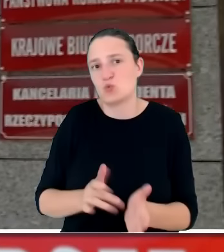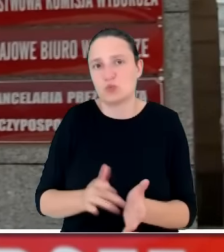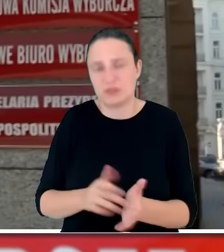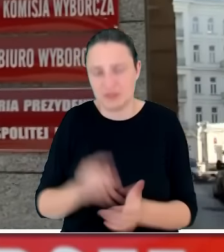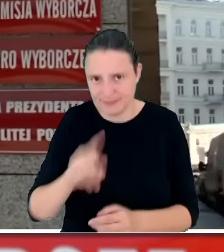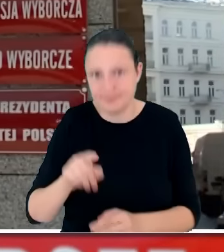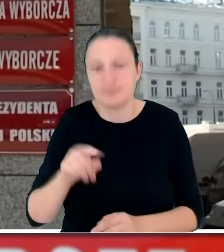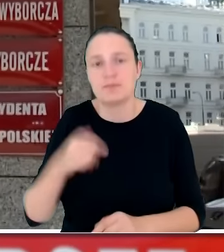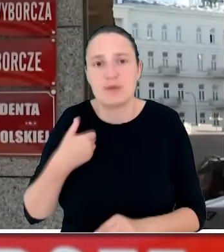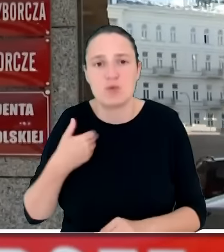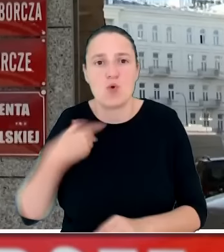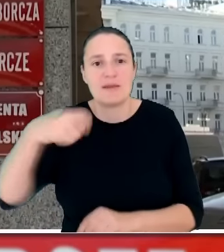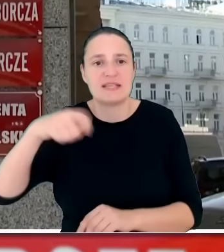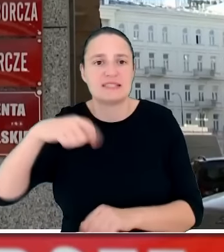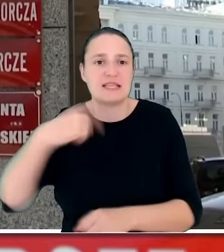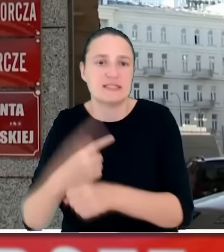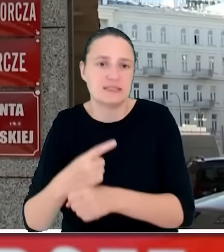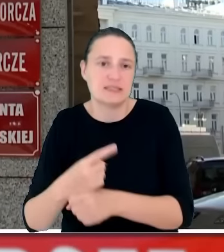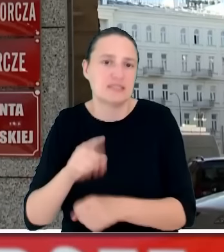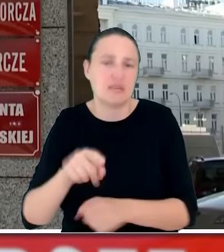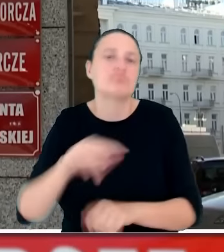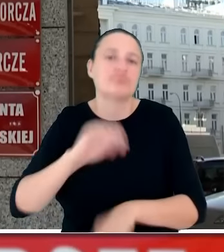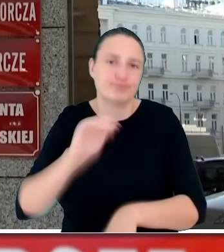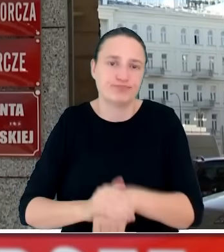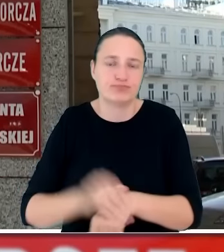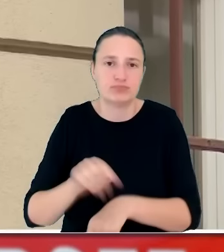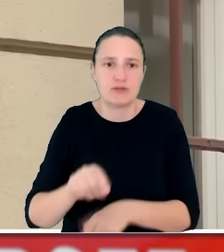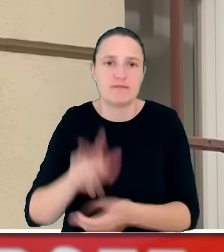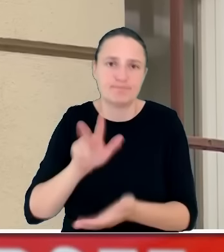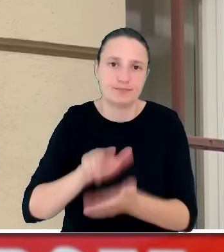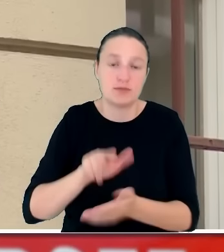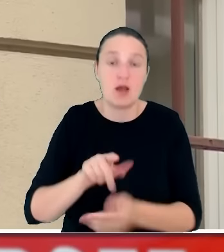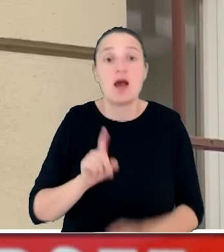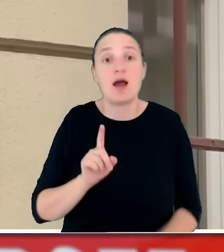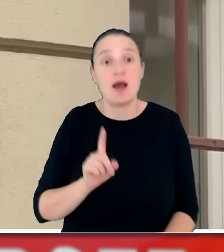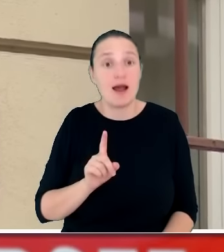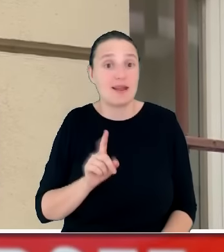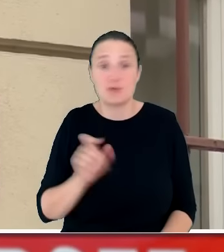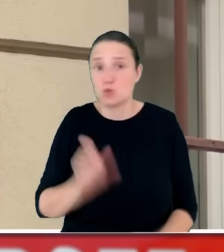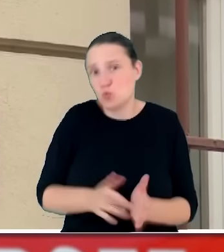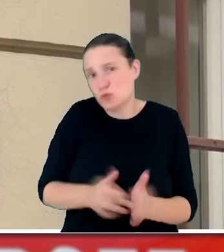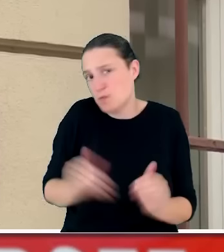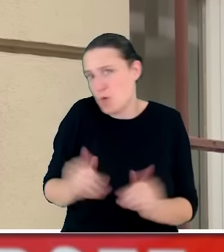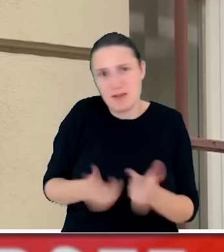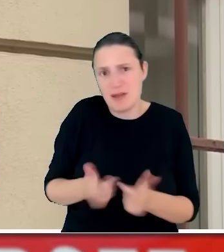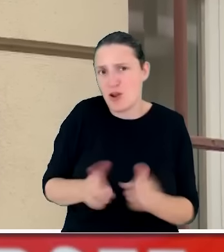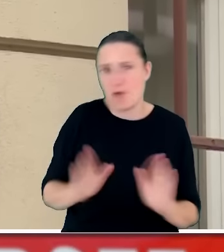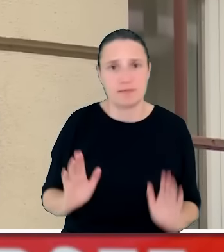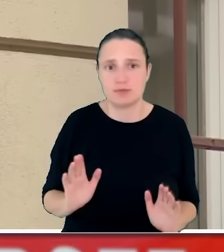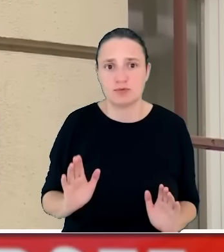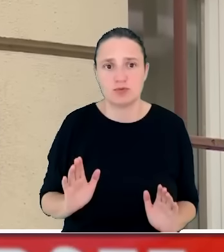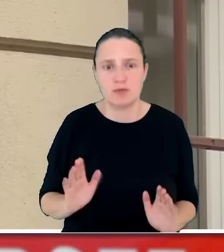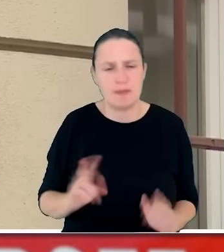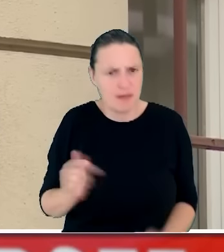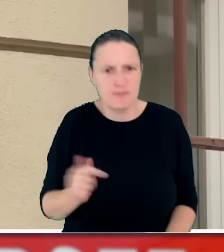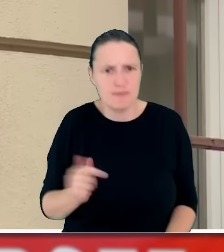pana prezydenta, czyli ten wybór. Tutaj Donald Tusk mógł tego nie zrobić. To jest oczywiste, że nie musiał